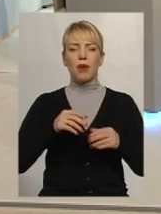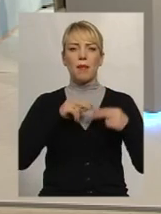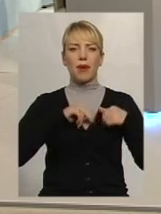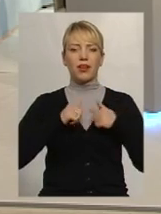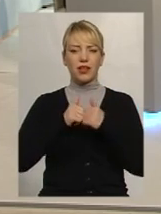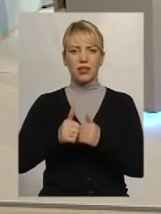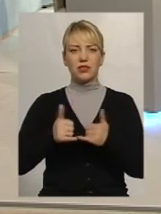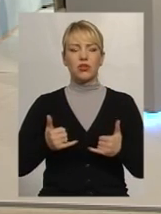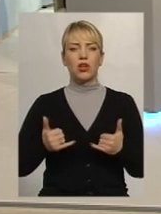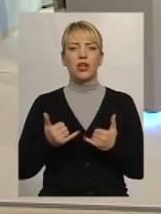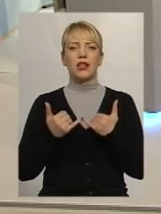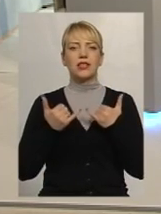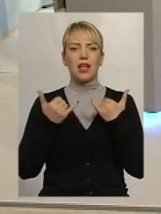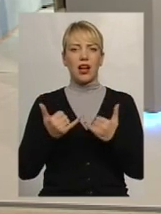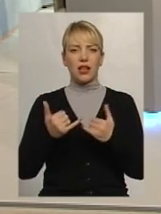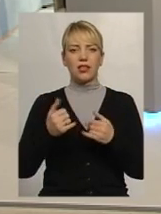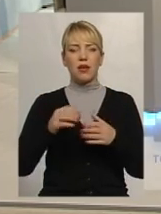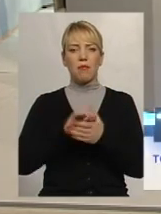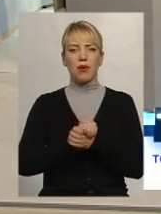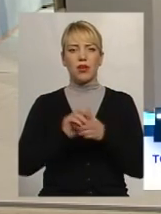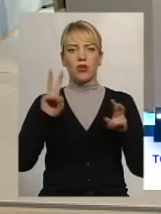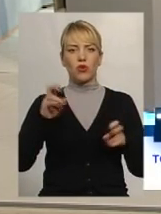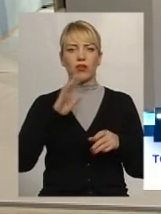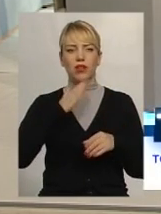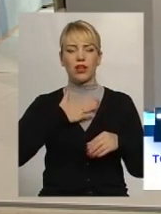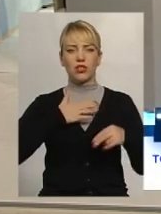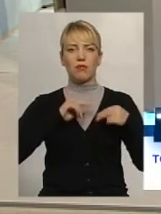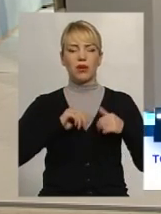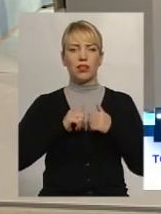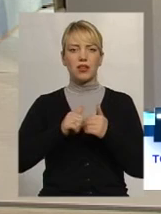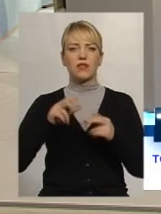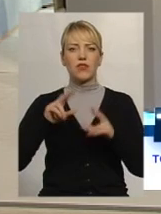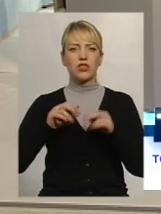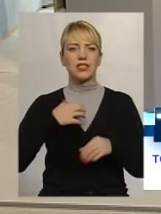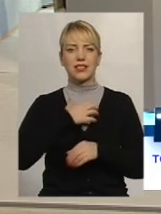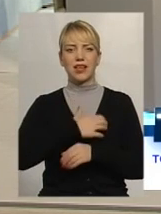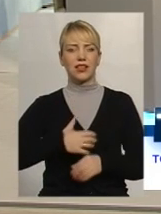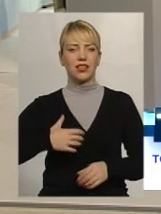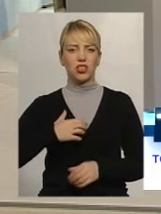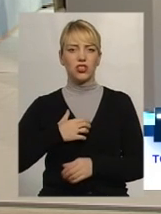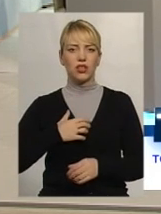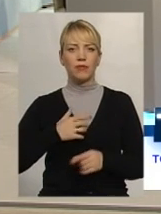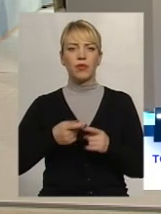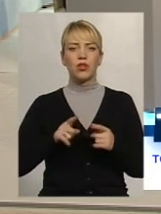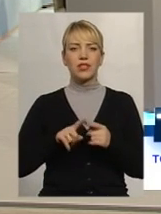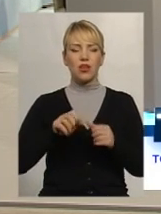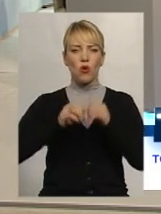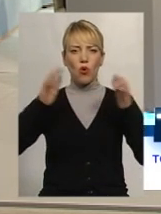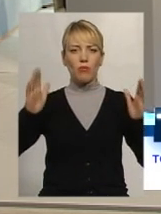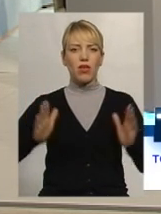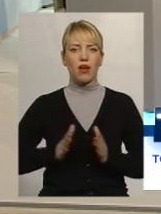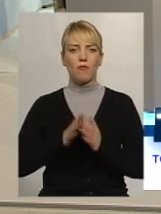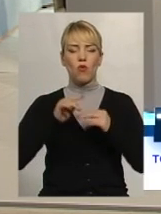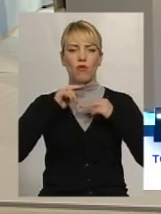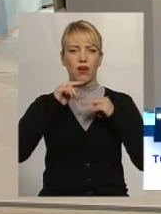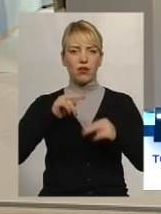визначається як особливе партнерство, стратегічне партнерство. Ну, перш за все, це той об'єм уваги.